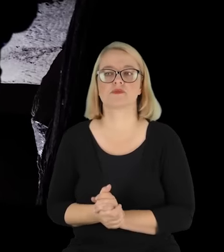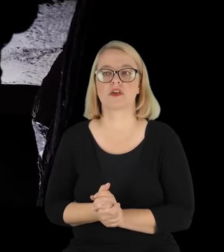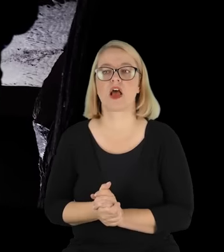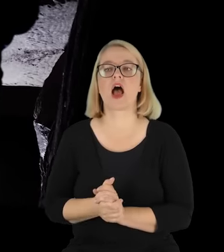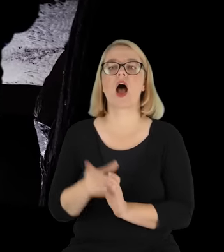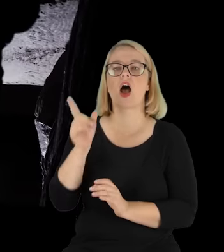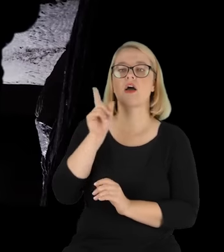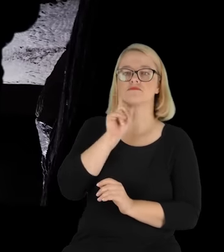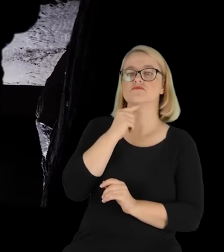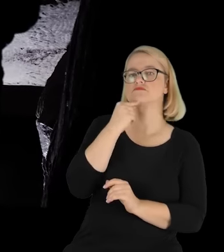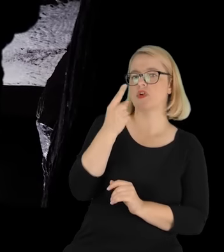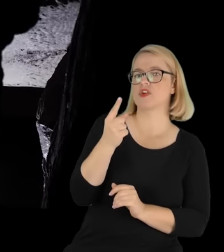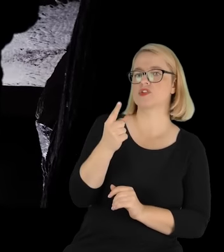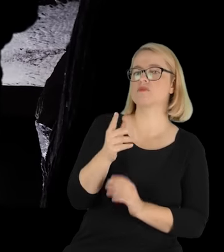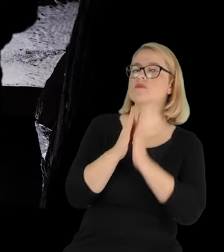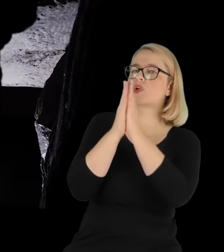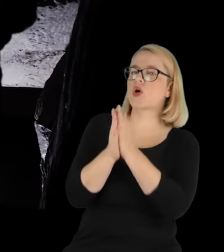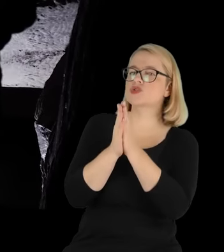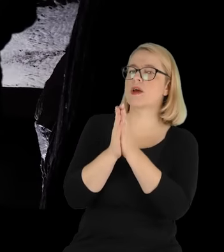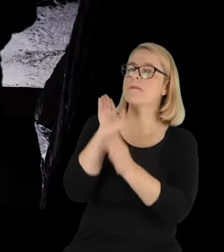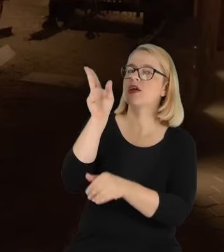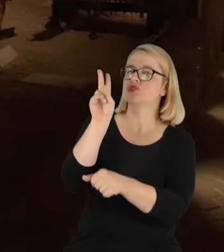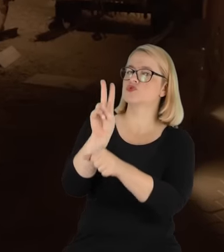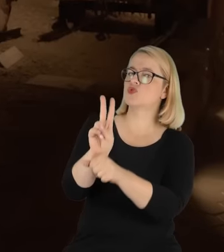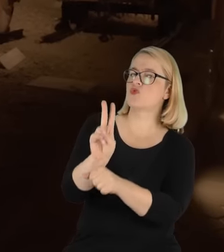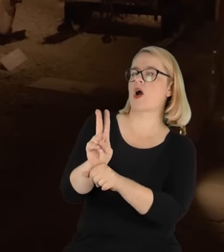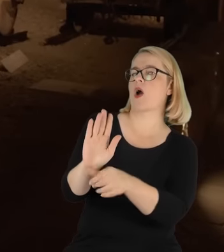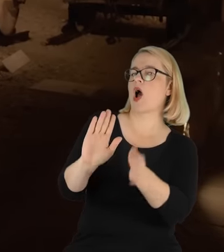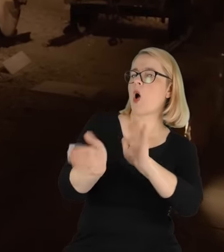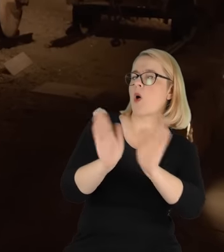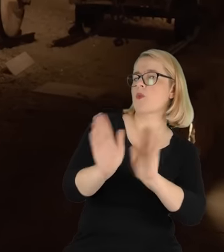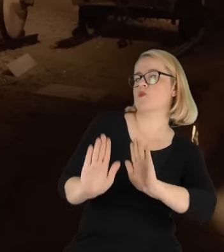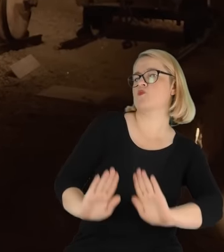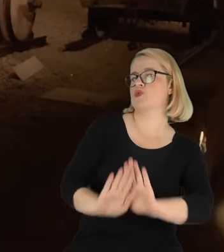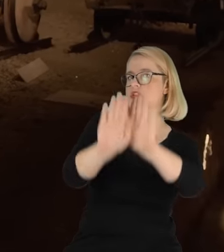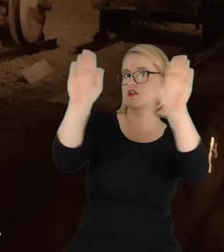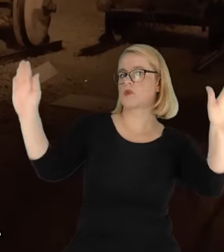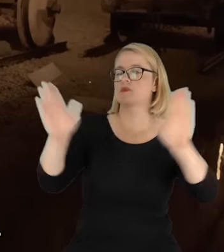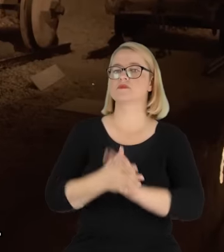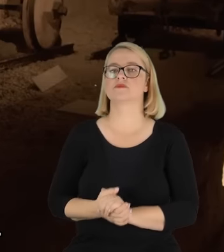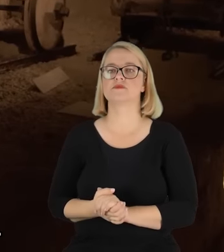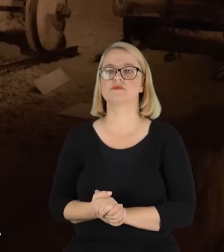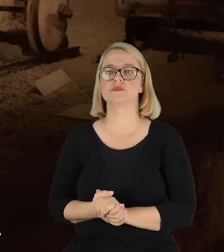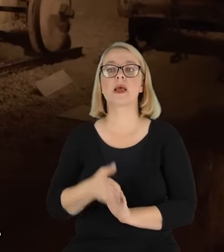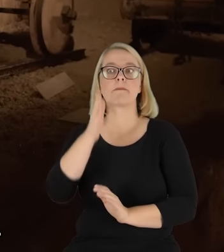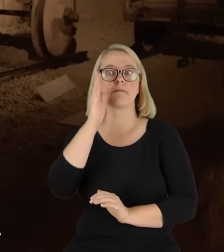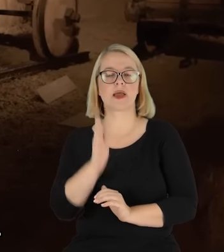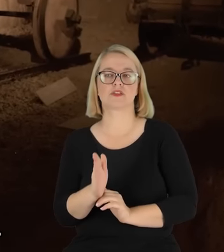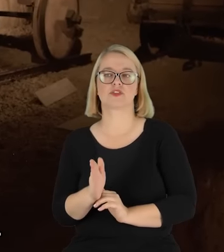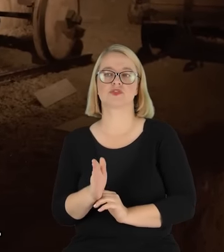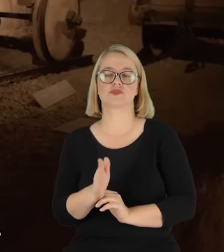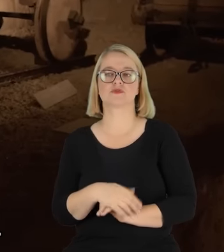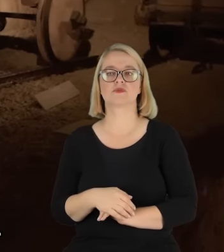No a on mówi, słuchaj, obiecaj mi, że będziesz czuwała nad tym muzeum, że będziesz